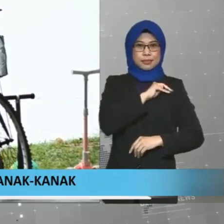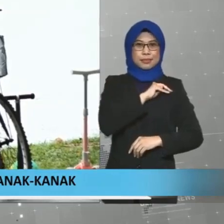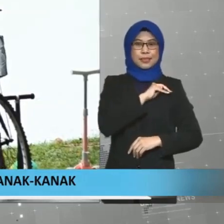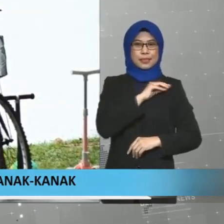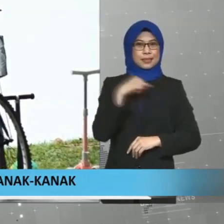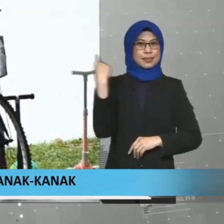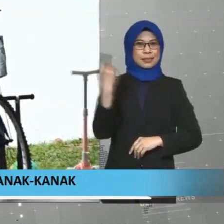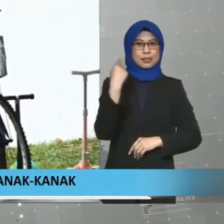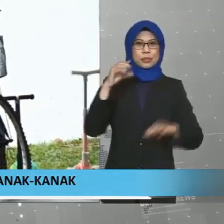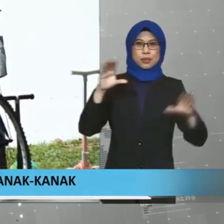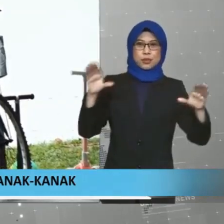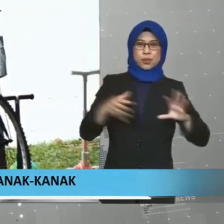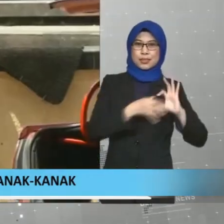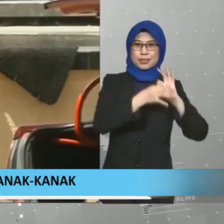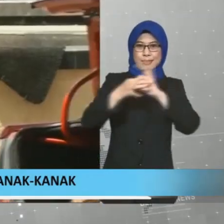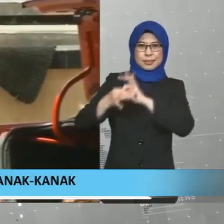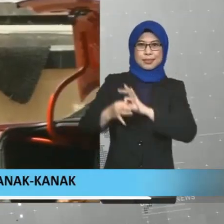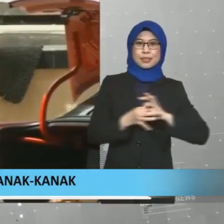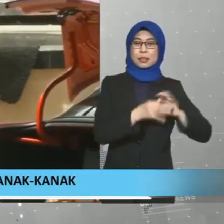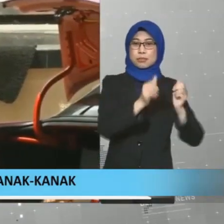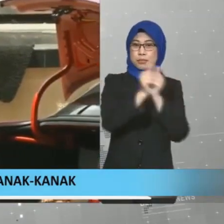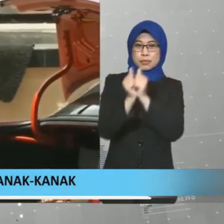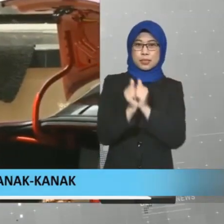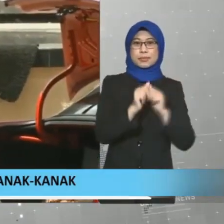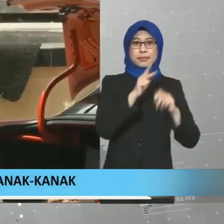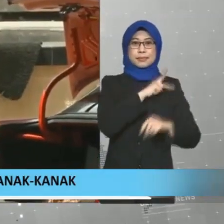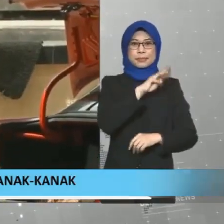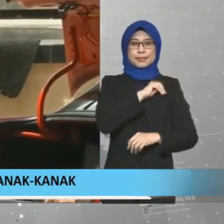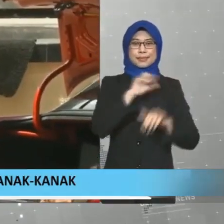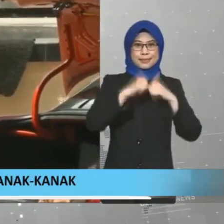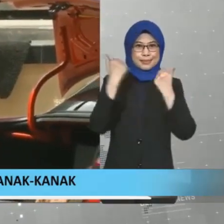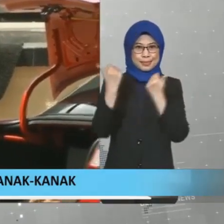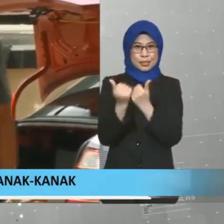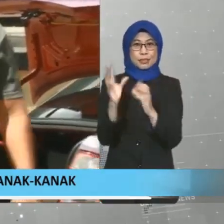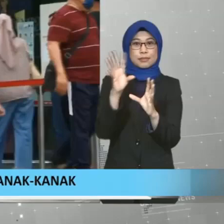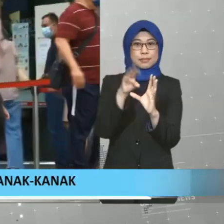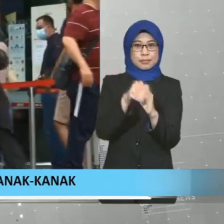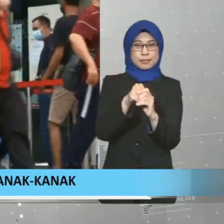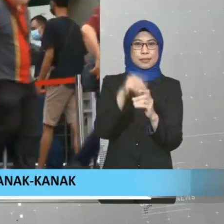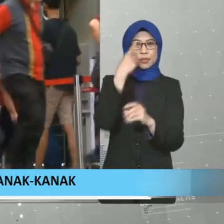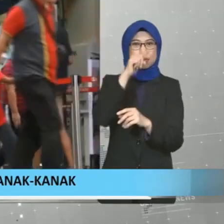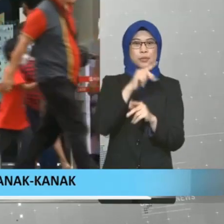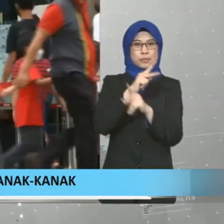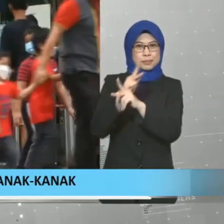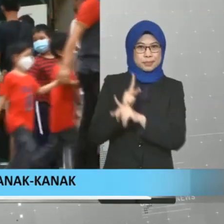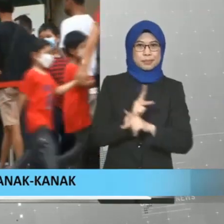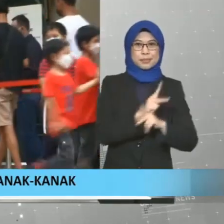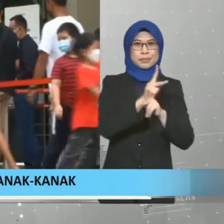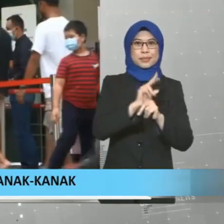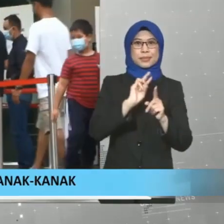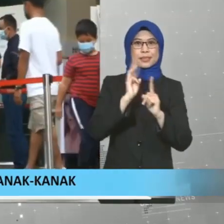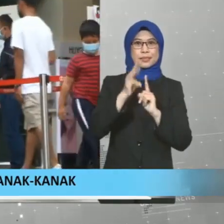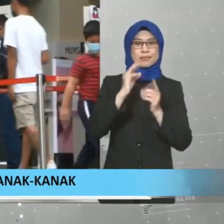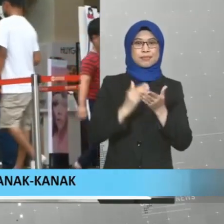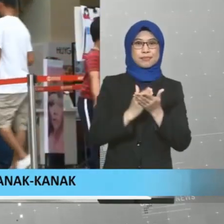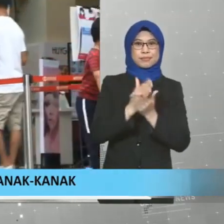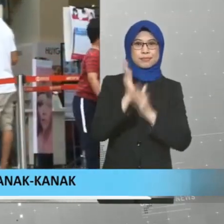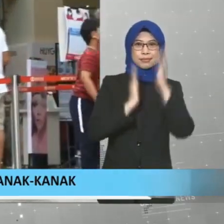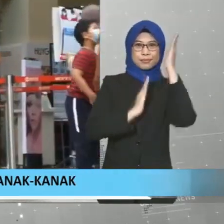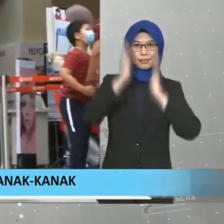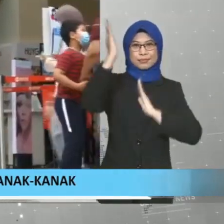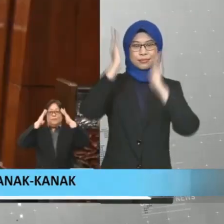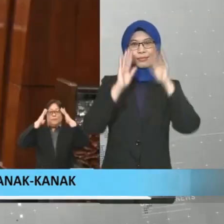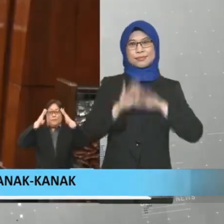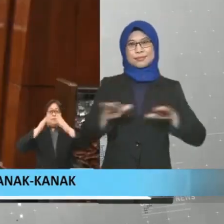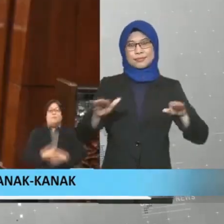sentiasa melakukan kolaborasi bersama semua kementerian dan agensi yang terlibat bagi melindungi hak dan kebajikan kanak-kanak di Malaysia.